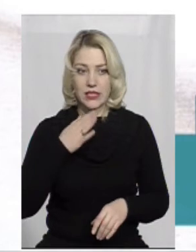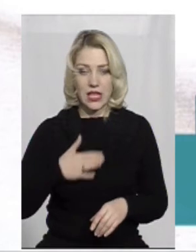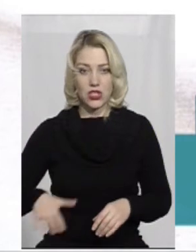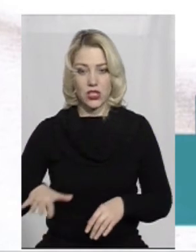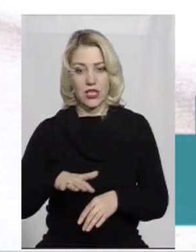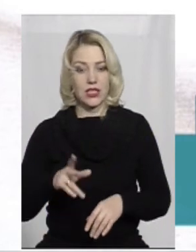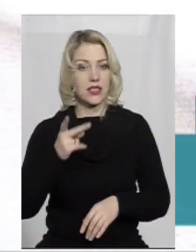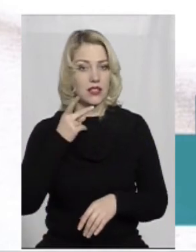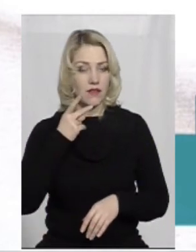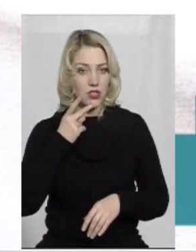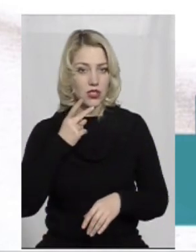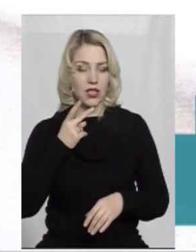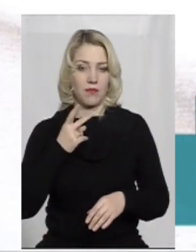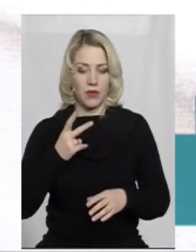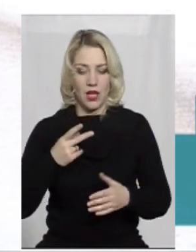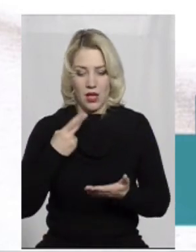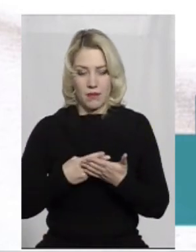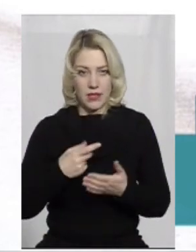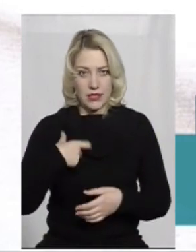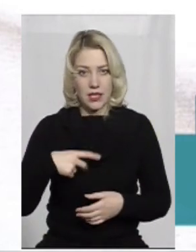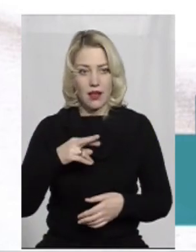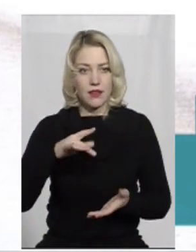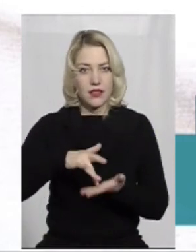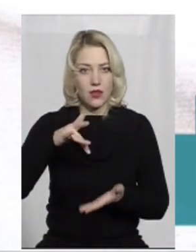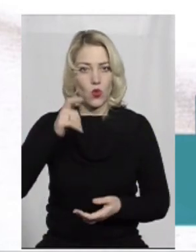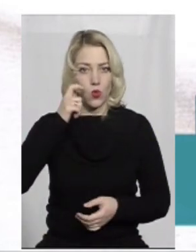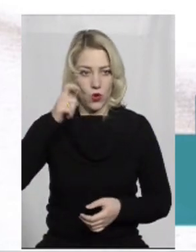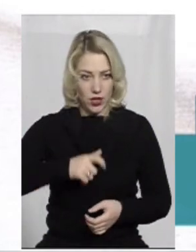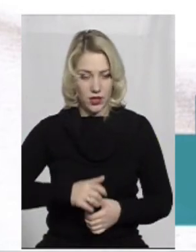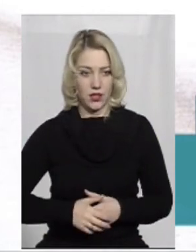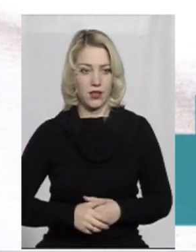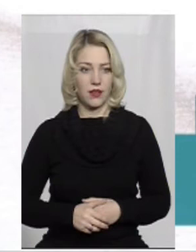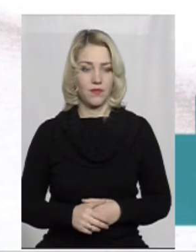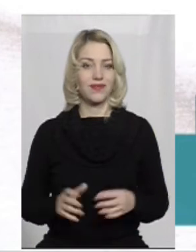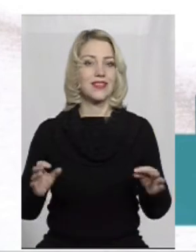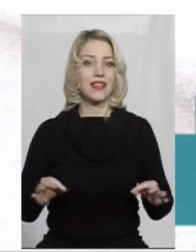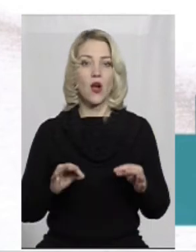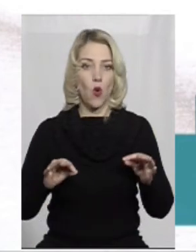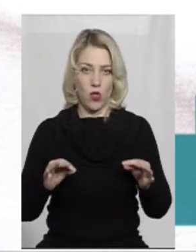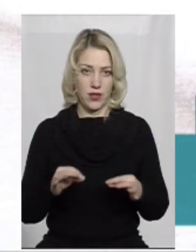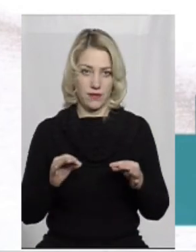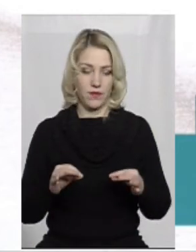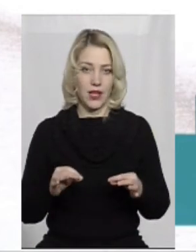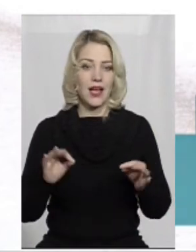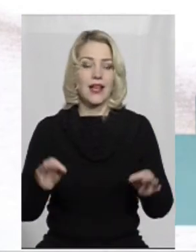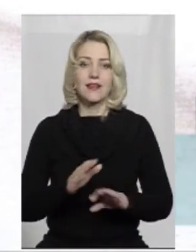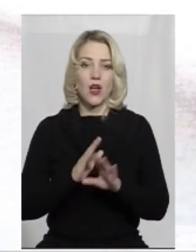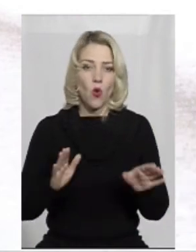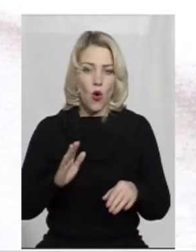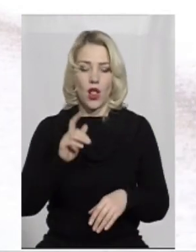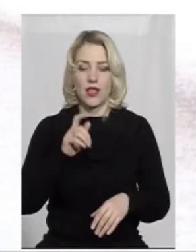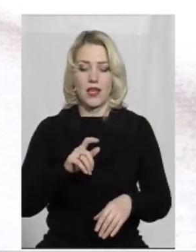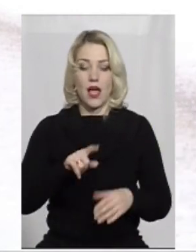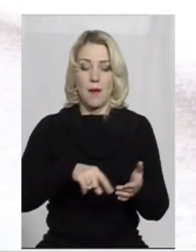завжди позиціонувався як центр України. І ніколи мешканці Хмельниччини,